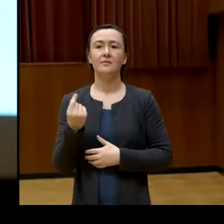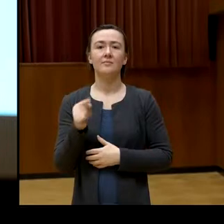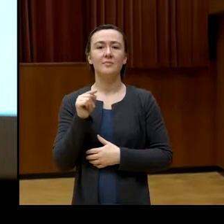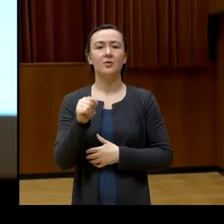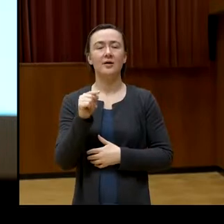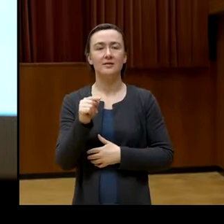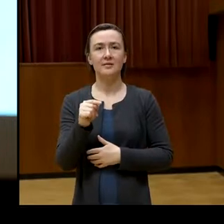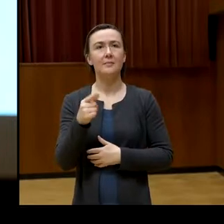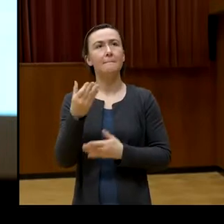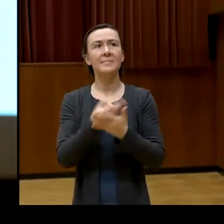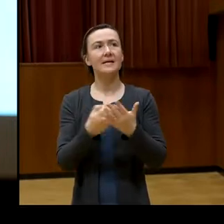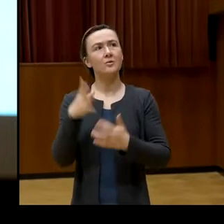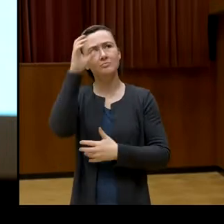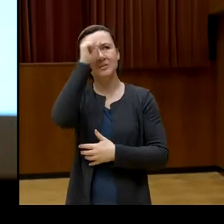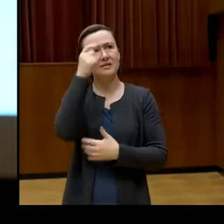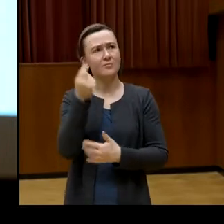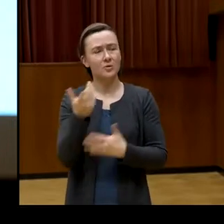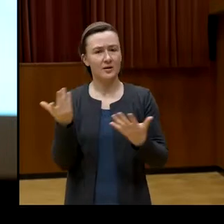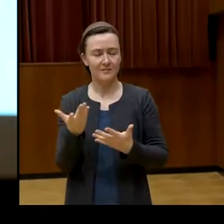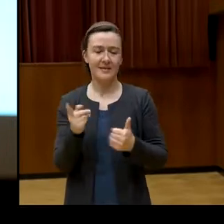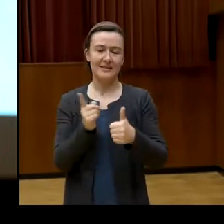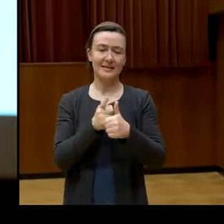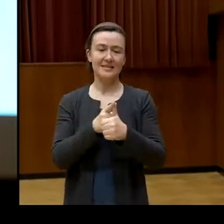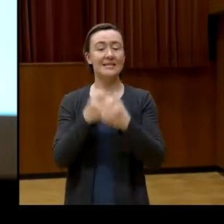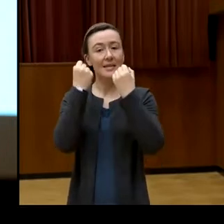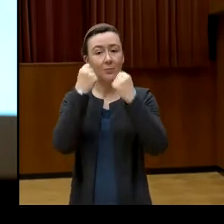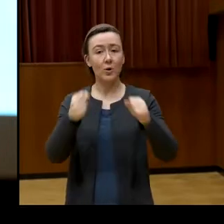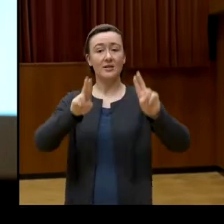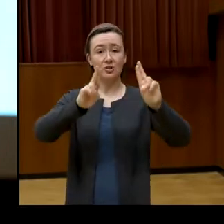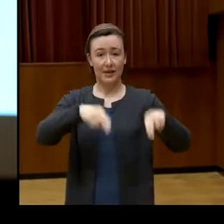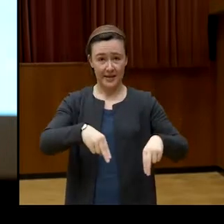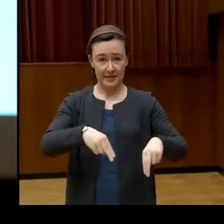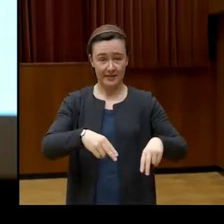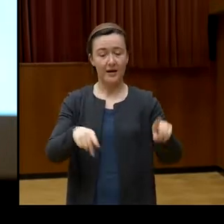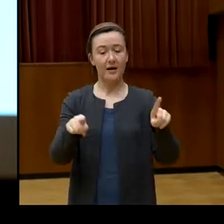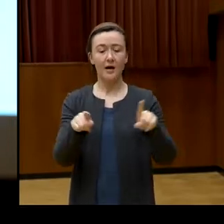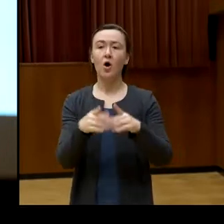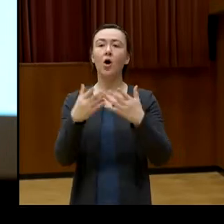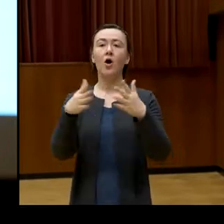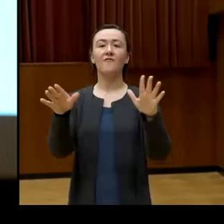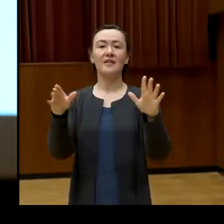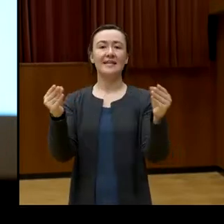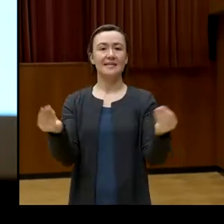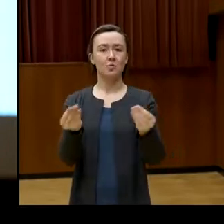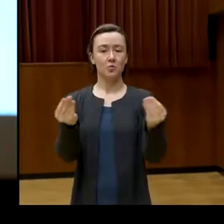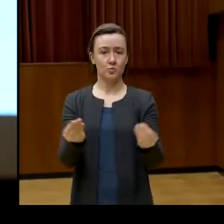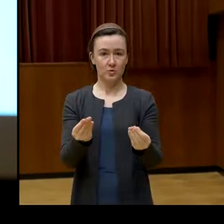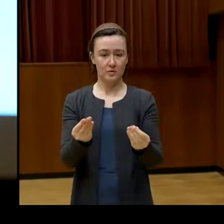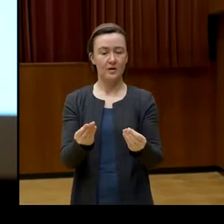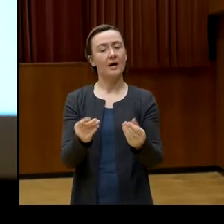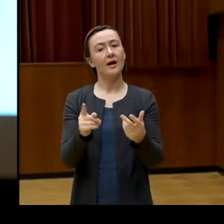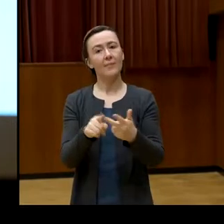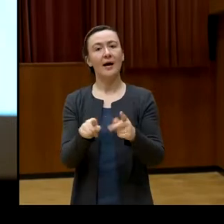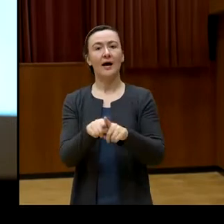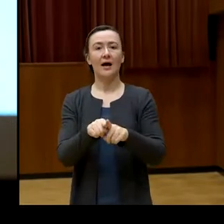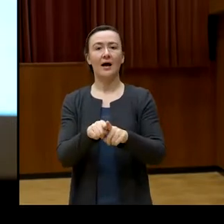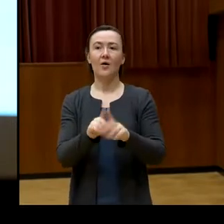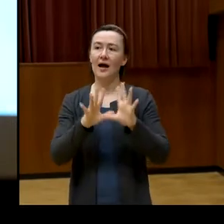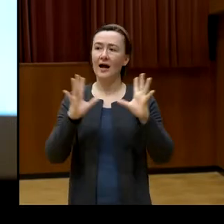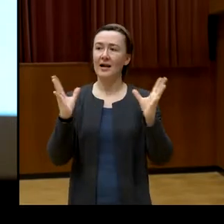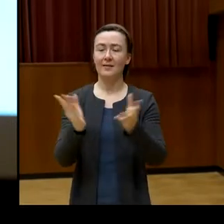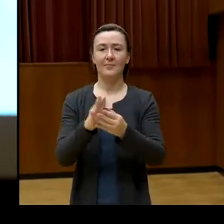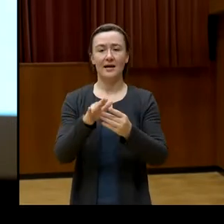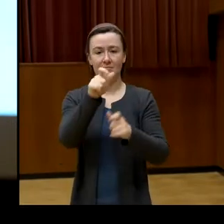zuallererst als demokratisches Recht, aber auch als öffentliches Gut und als Verantwortung der Allgemeinheit